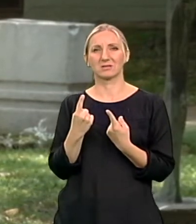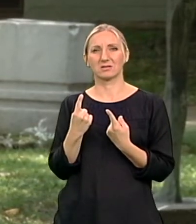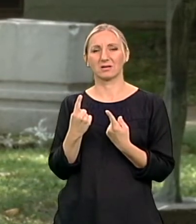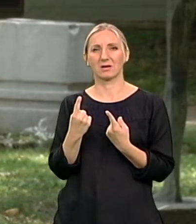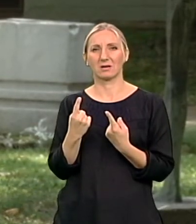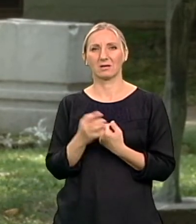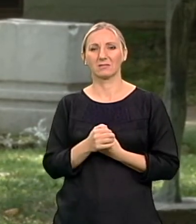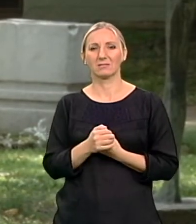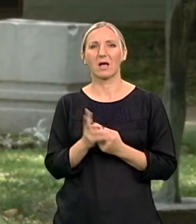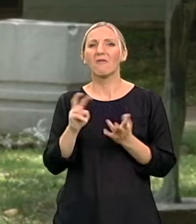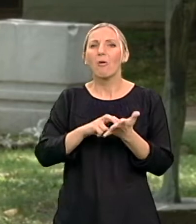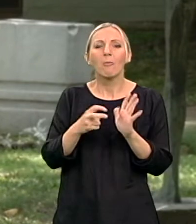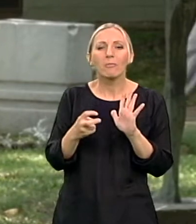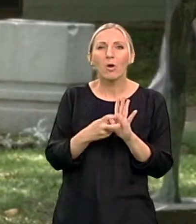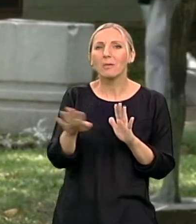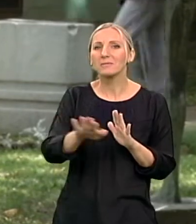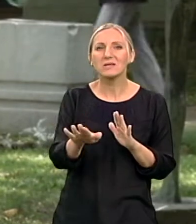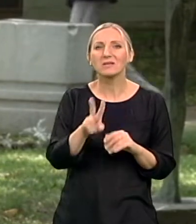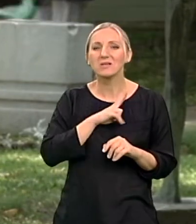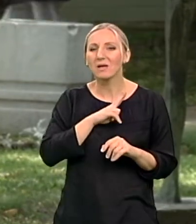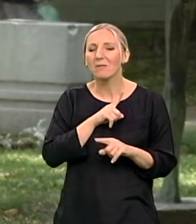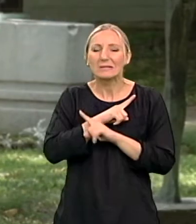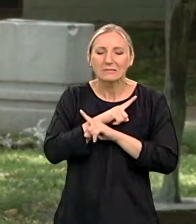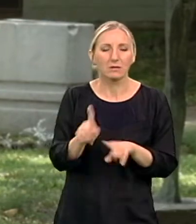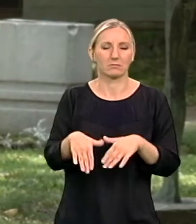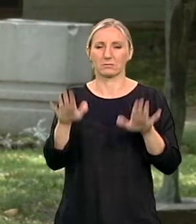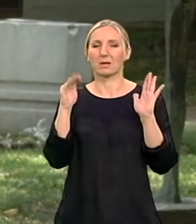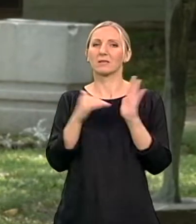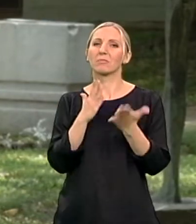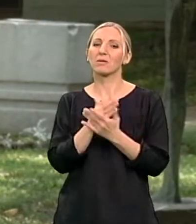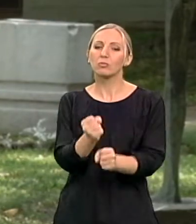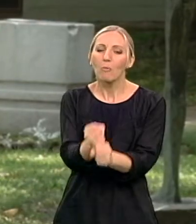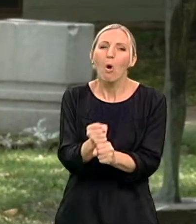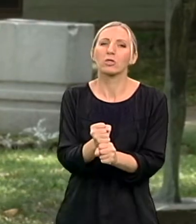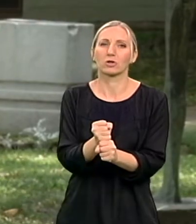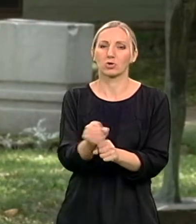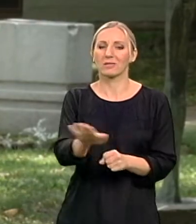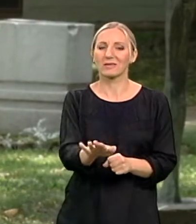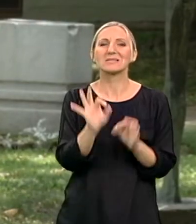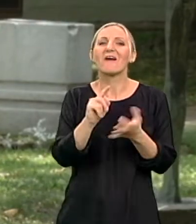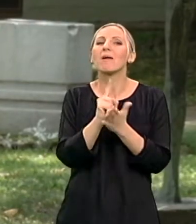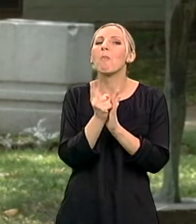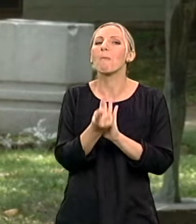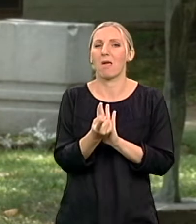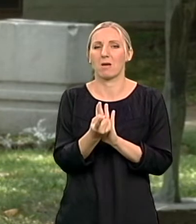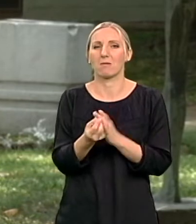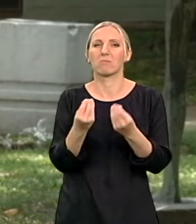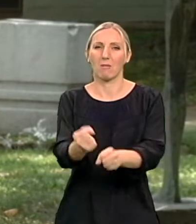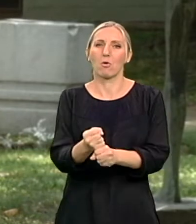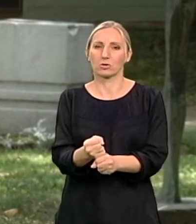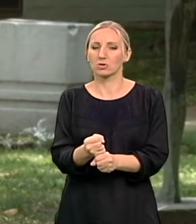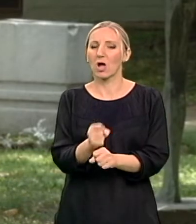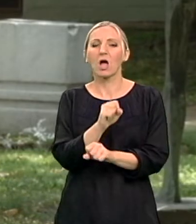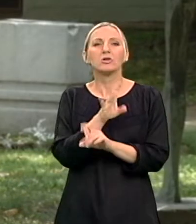i kakav problem se svojom decom imali? Da trebaju da budu svoju decu u svakom momentu i da ništa nije